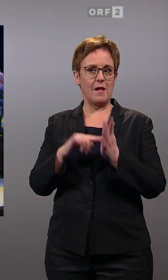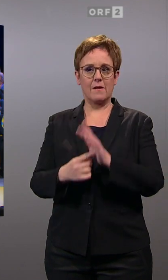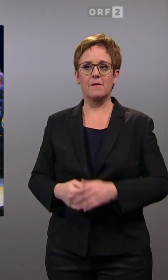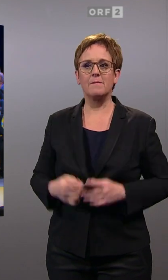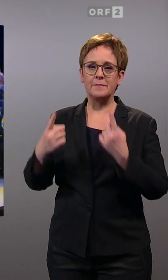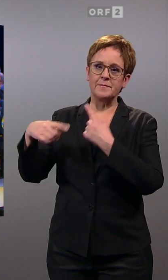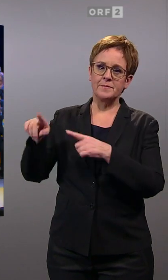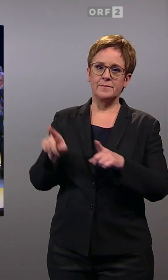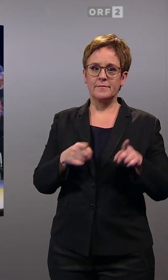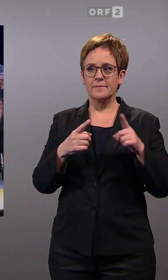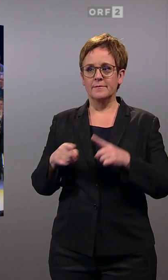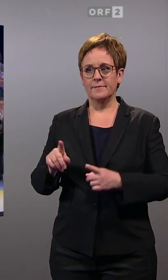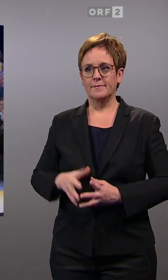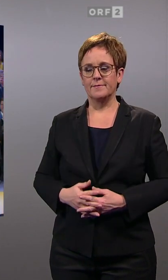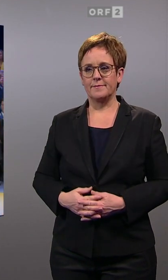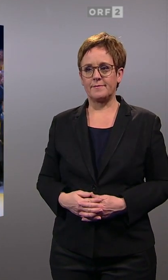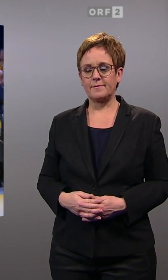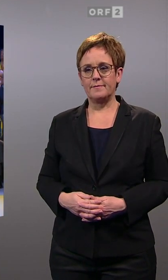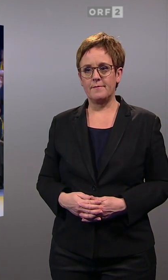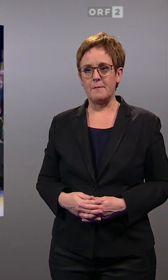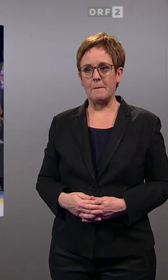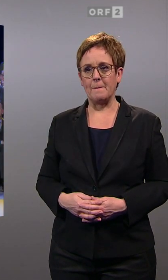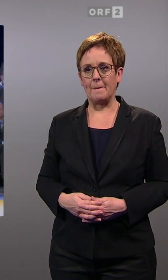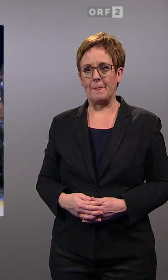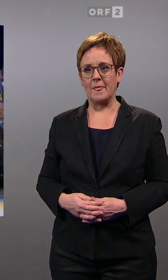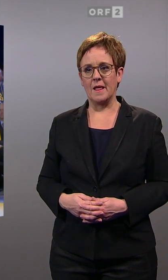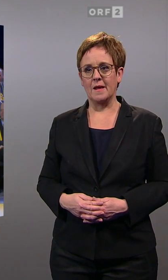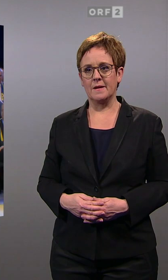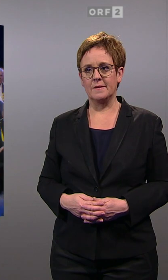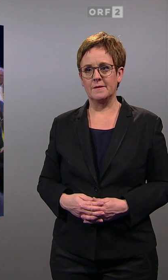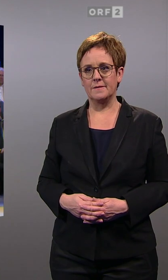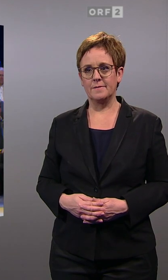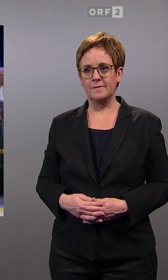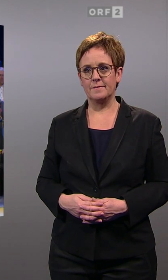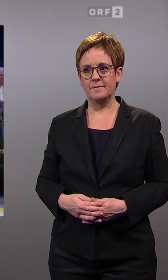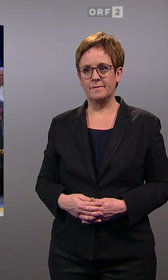ist ein Kamm für mich.